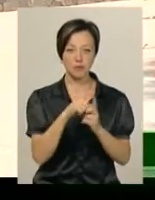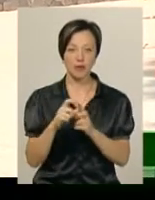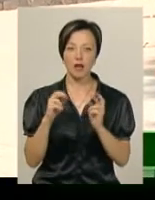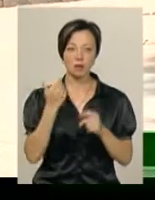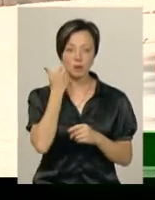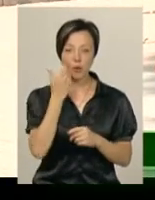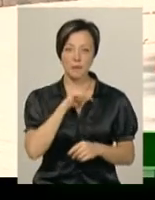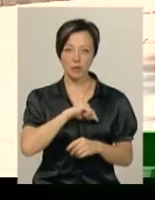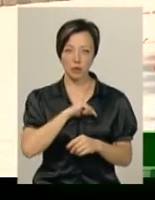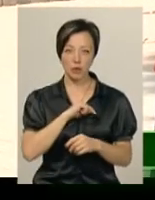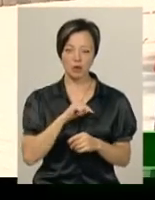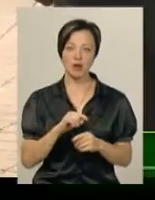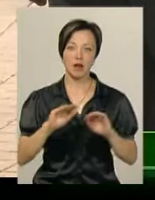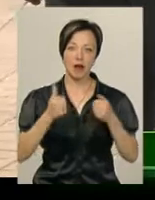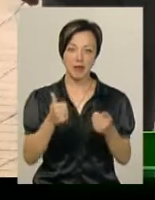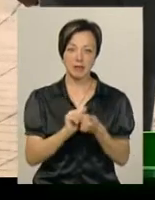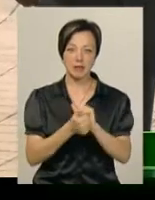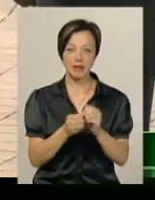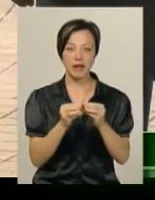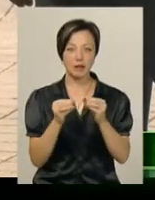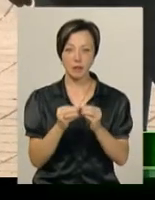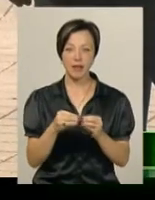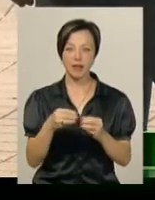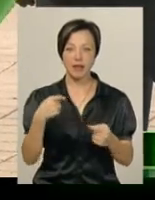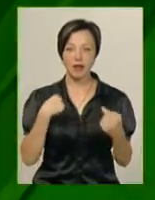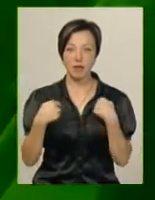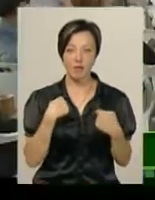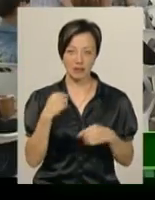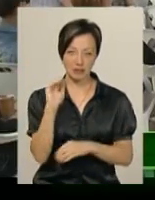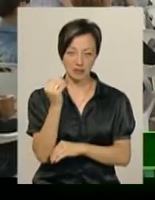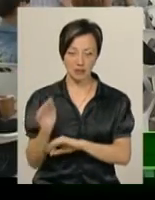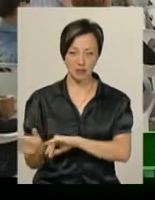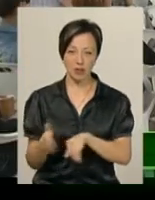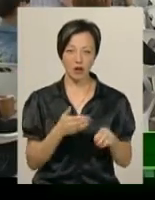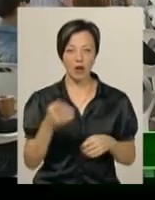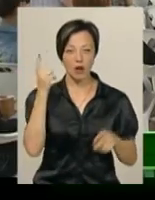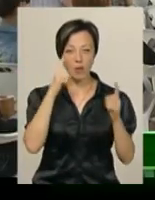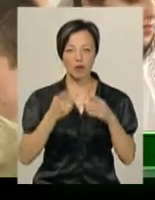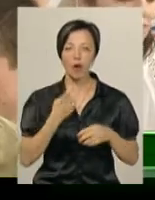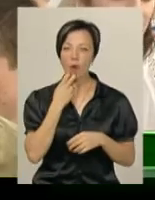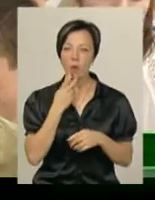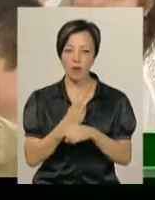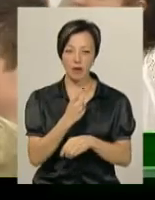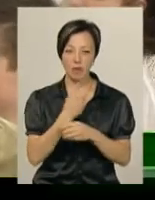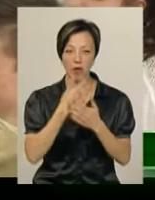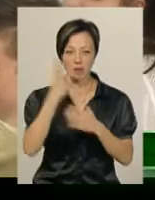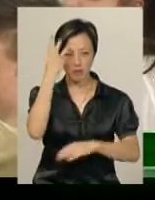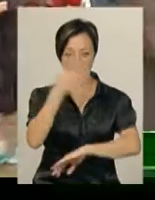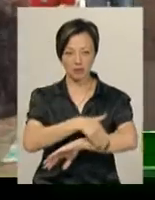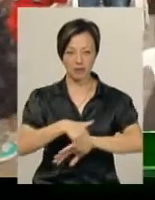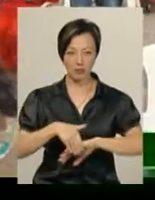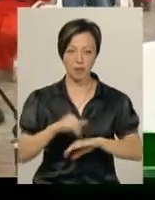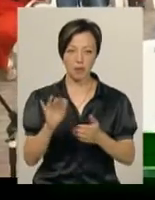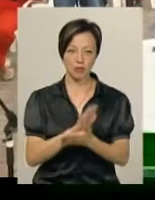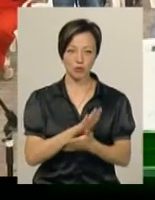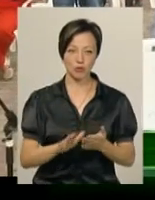соромно, психологи радять замінити десятьма, щоб не травмувати психіку дитини. Романтичну комедію-пазл покажуть завтра хмельничанам просто неба